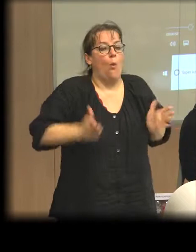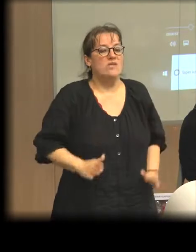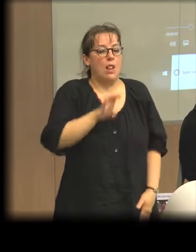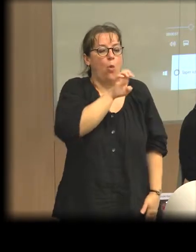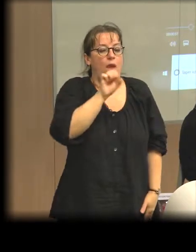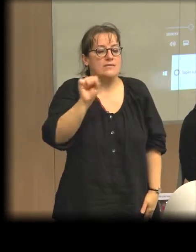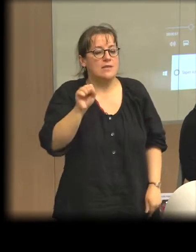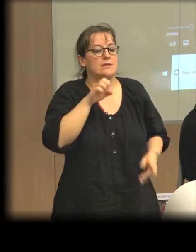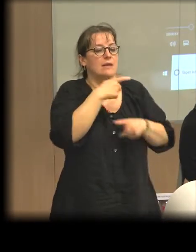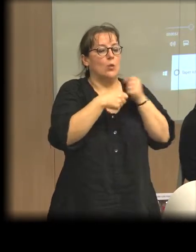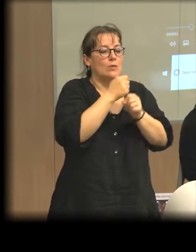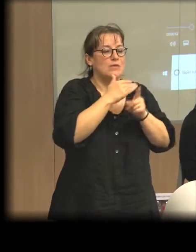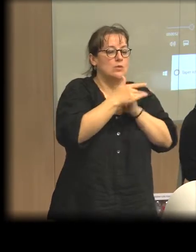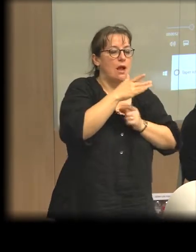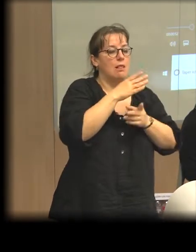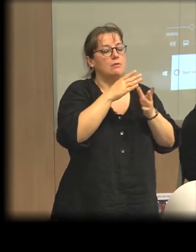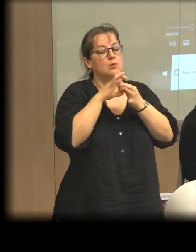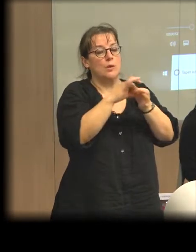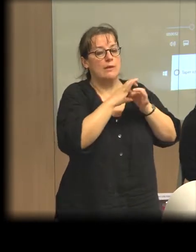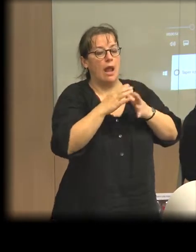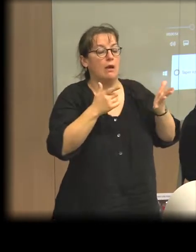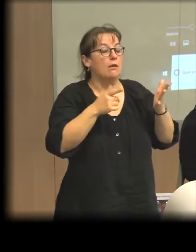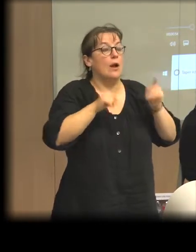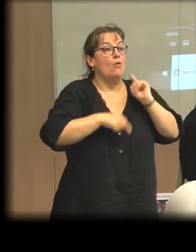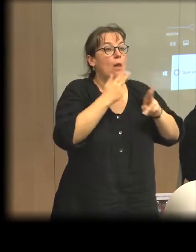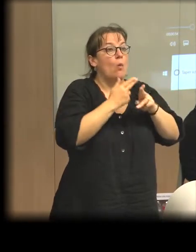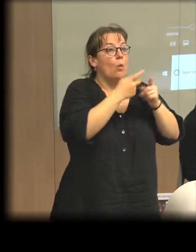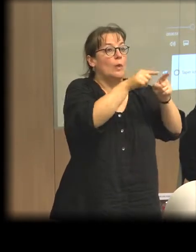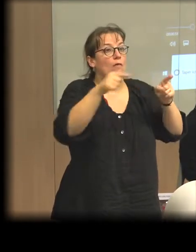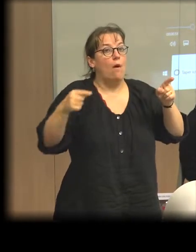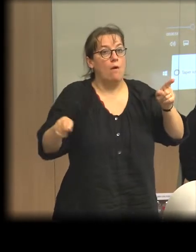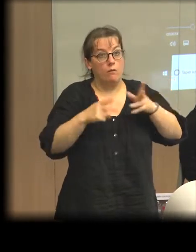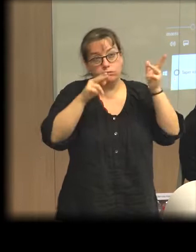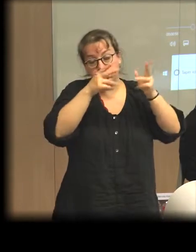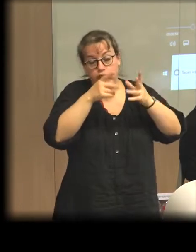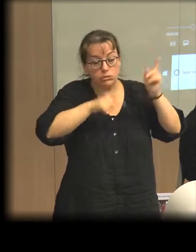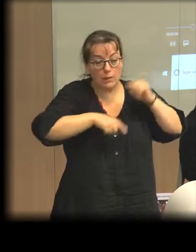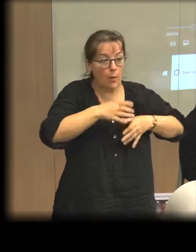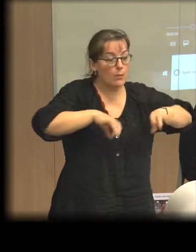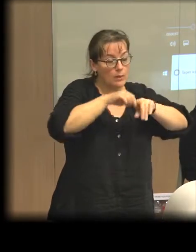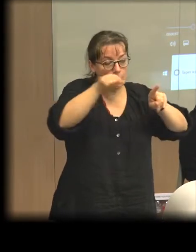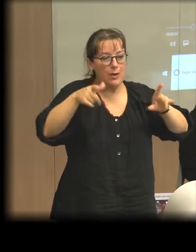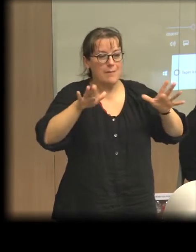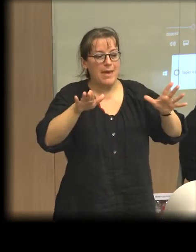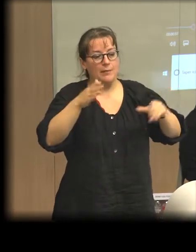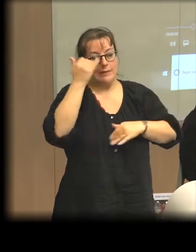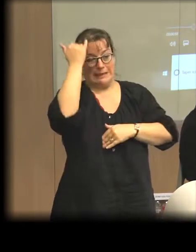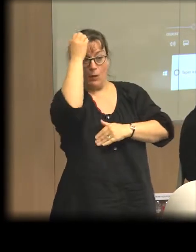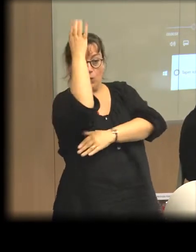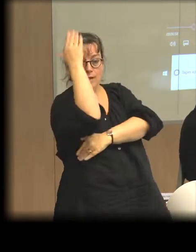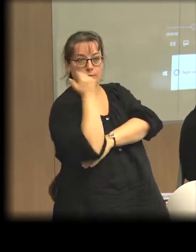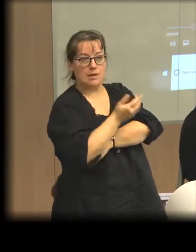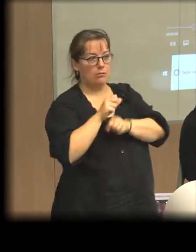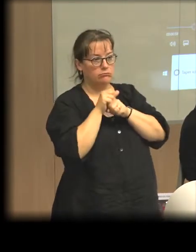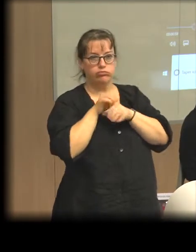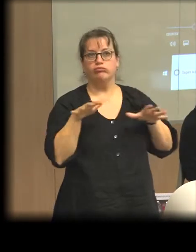peut être différente suivant les pays, c'est répandu, c'est diffusé et je crois que ça c'est quelque chose dont il